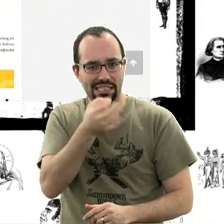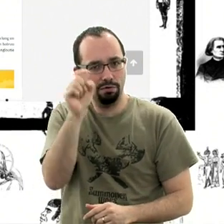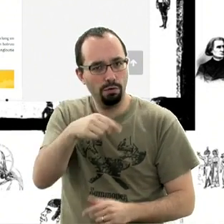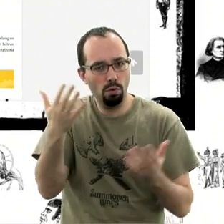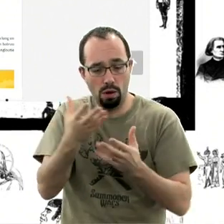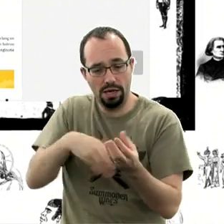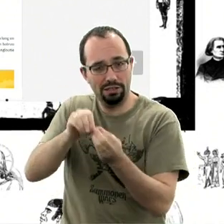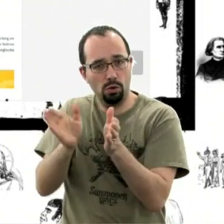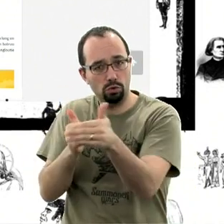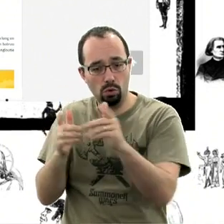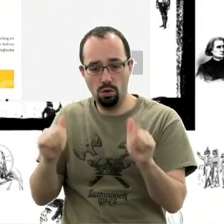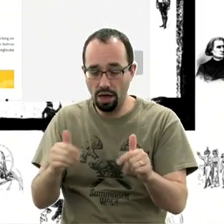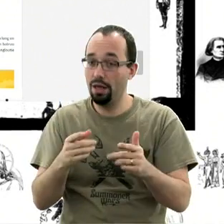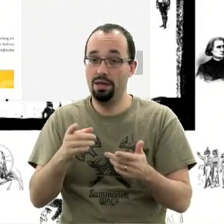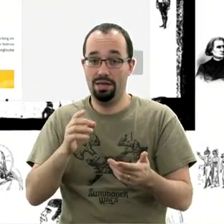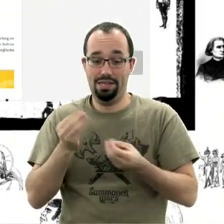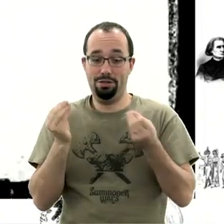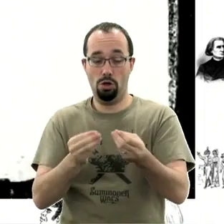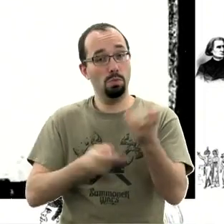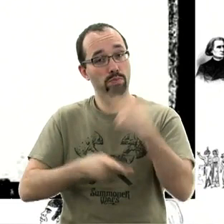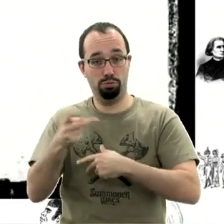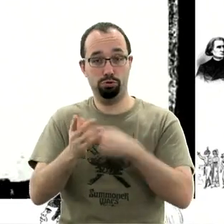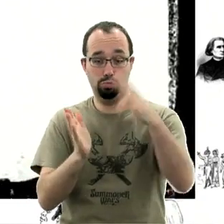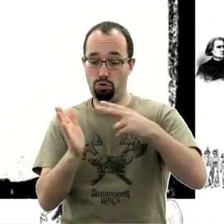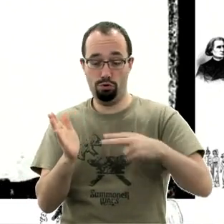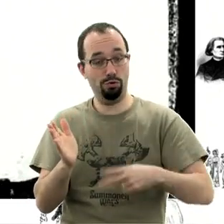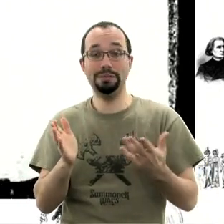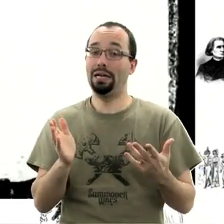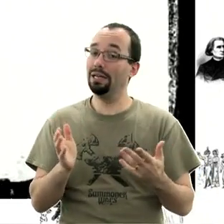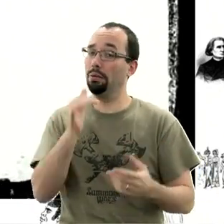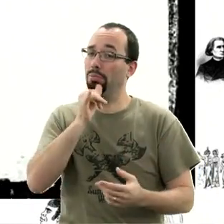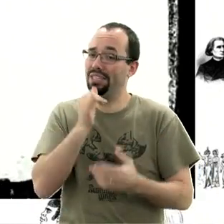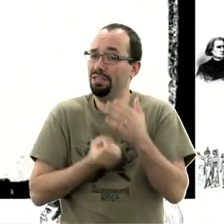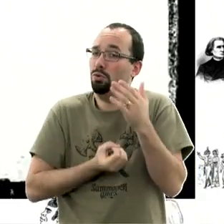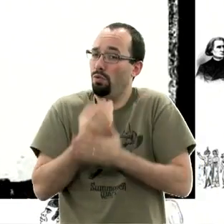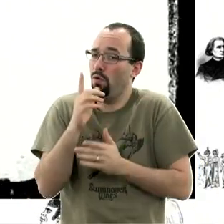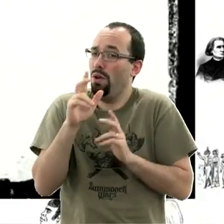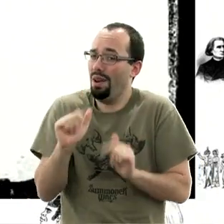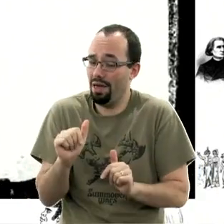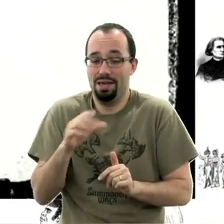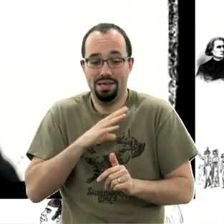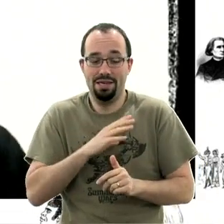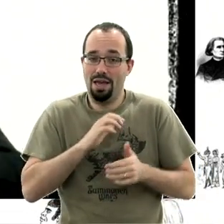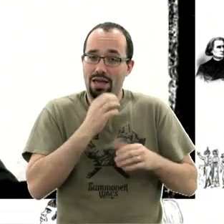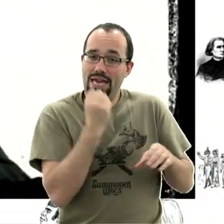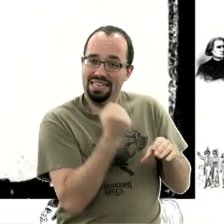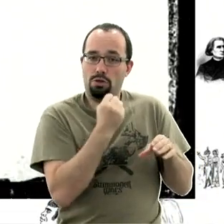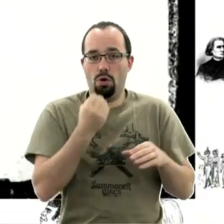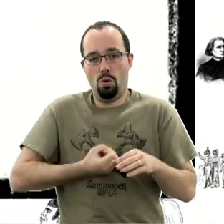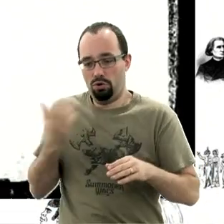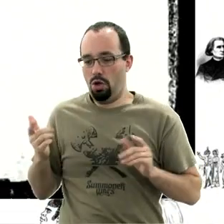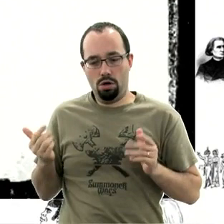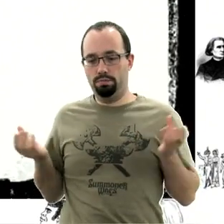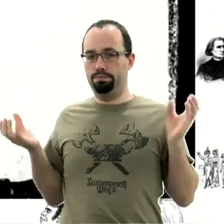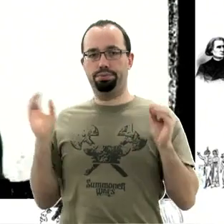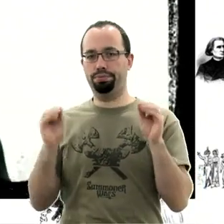'est en train de monter dans le classement des news les plus vues. Voilà, une petite tendance que nous aimons, que les lecteurs aiment. Et oui, parce que je crois qu'il y un moment où les